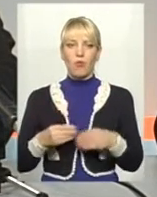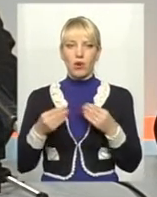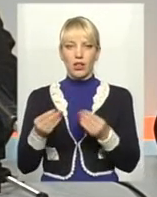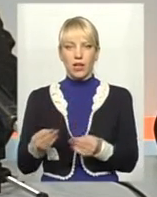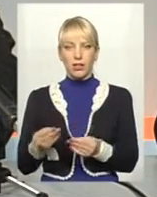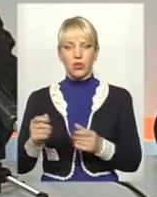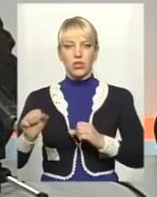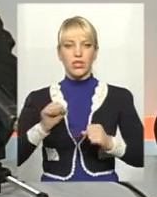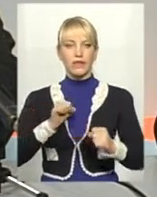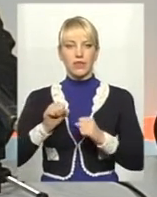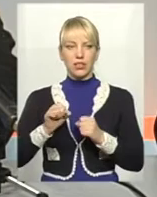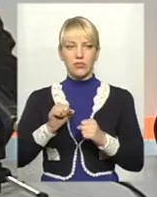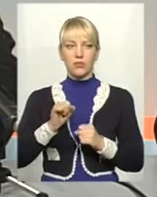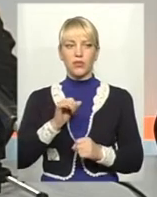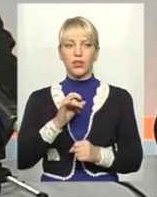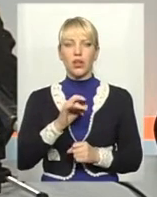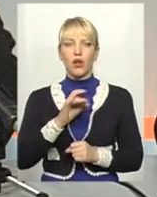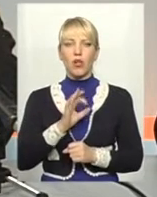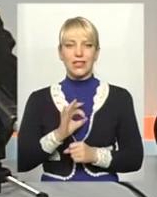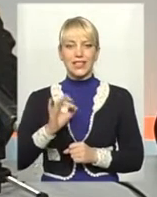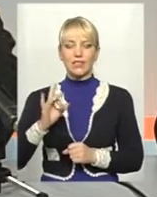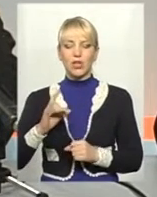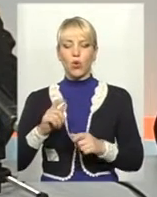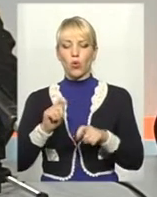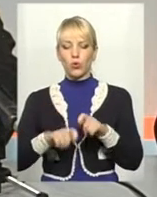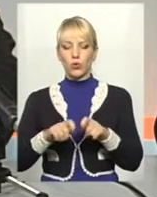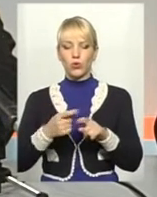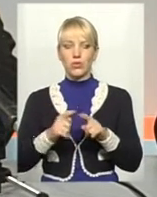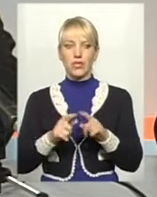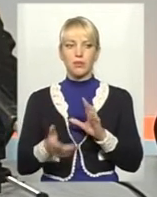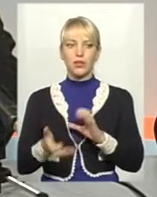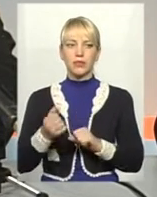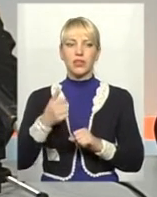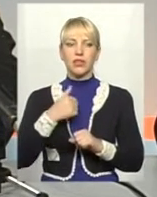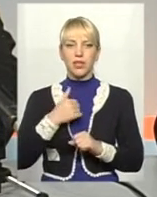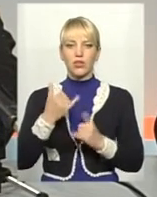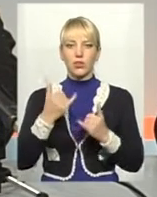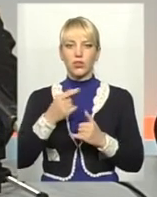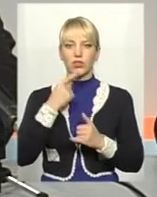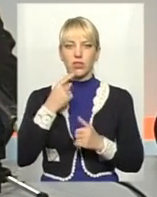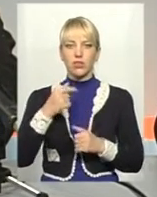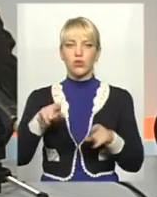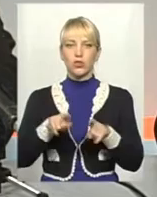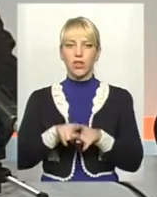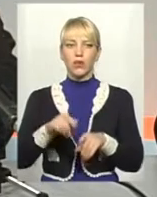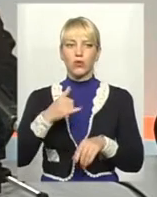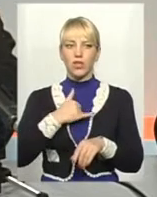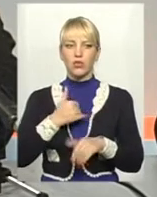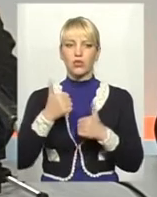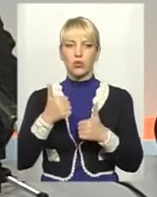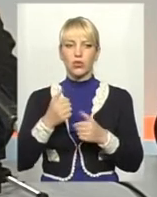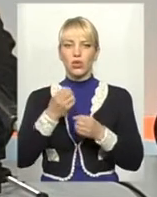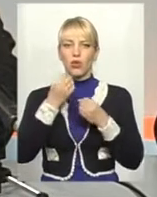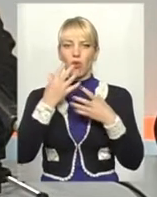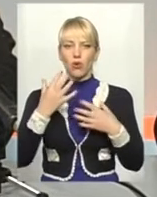покладено керівництвом, Олександр Іванович контролює це, підтримує. Я сьогодні скажу так, у нас сьогодні хороший і